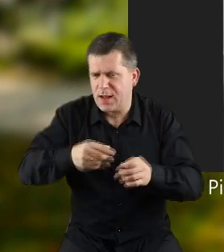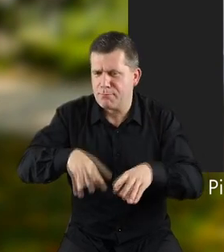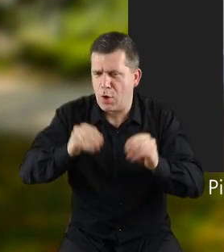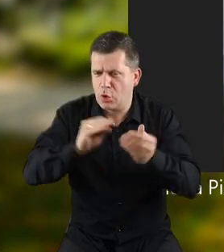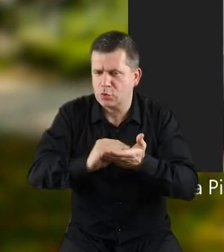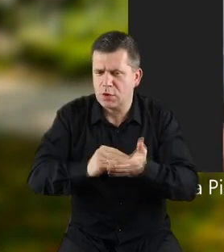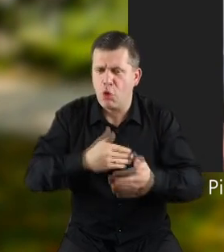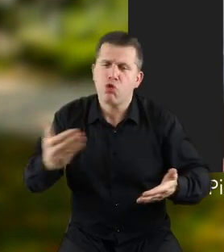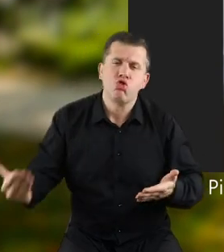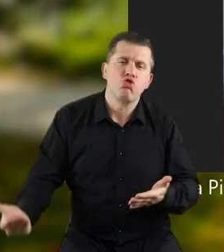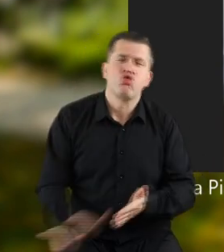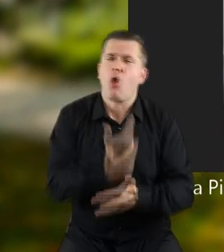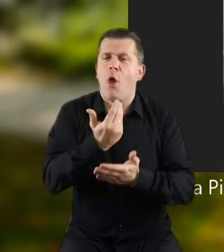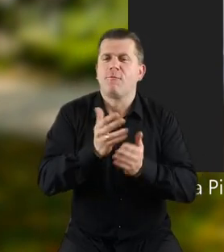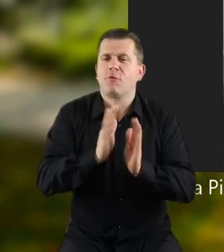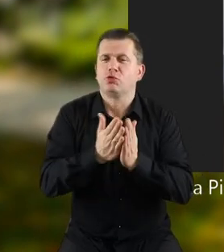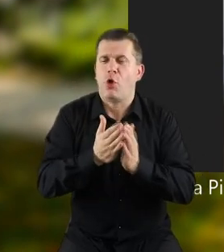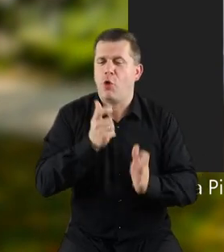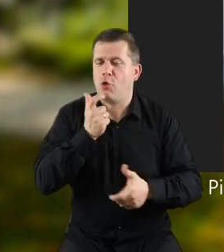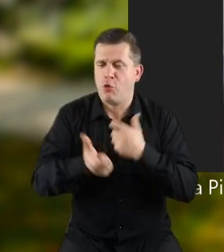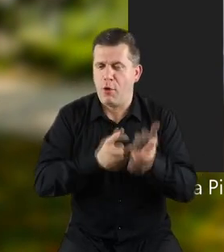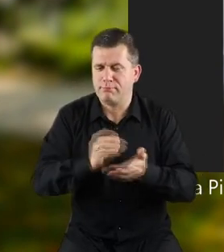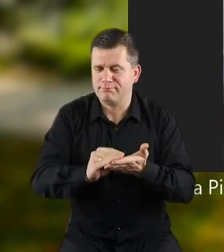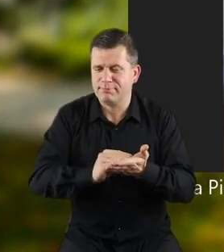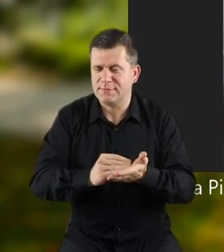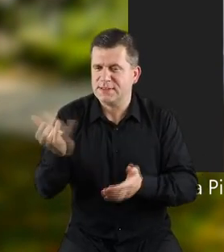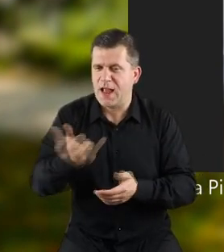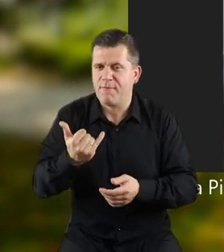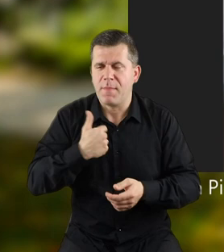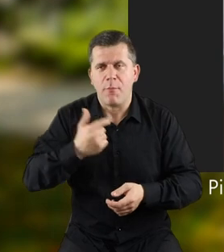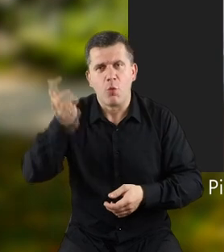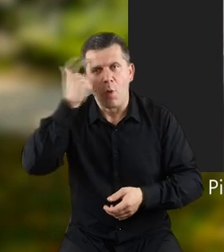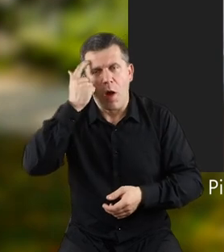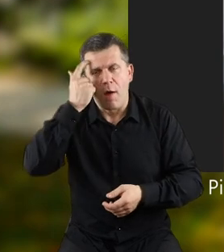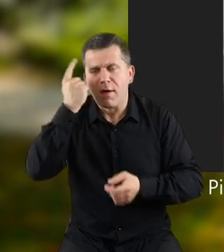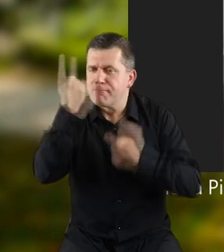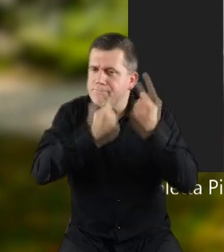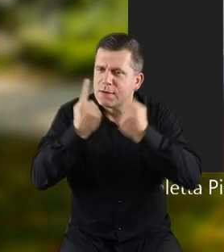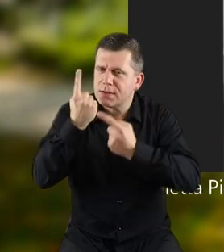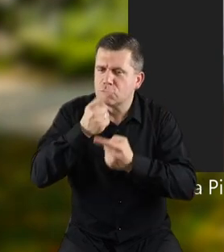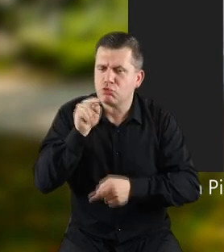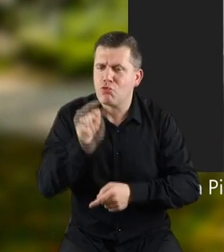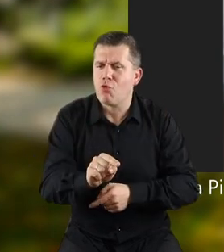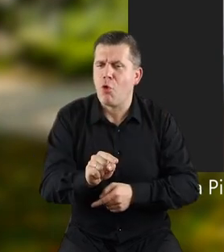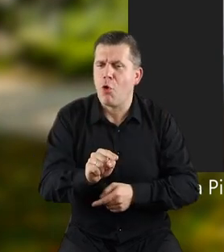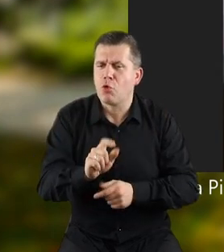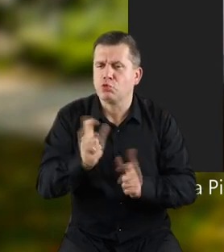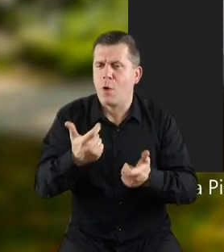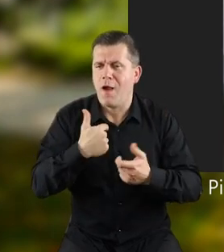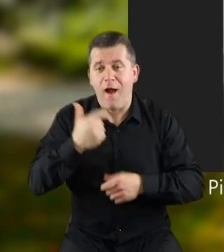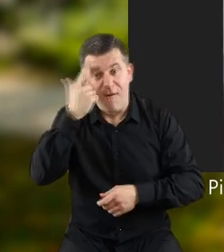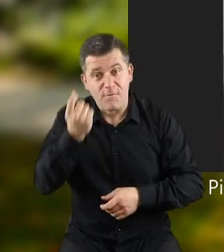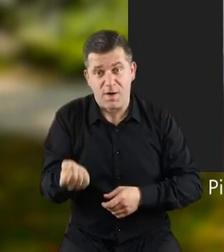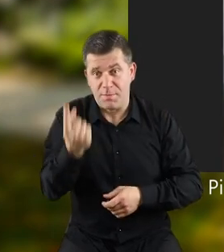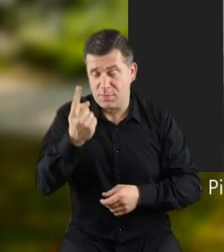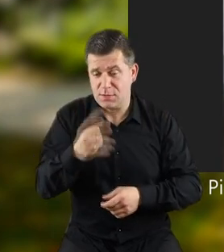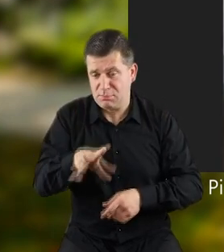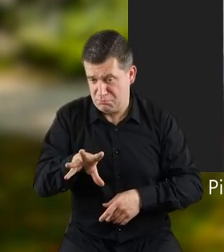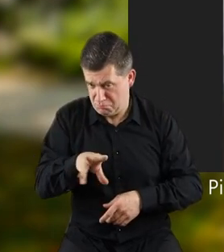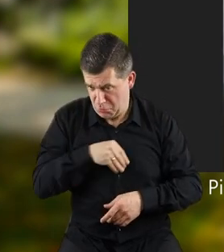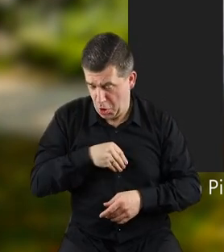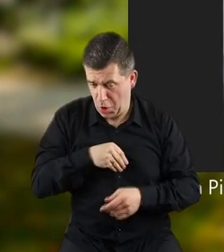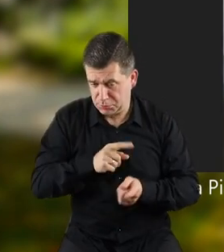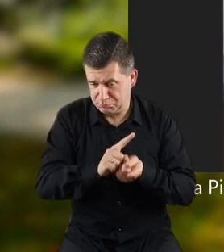Czyli, gdy siadam do nowej książki, to zawsze mam w głowie myśl, czy to, co wymyśliłam,